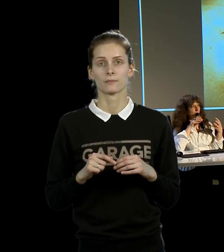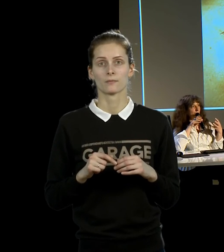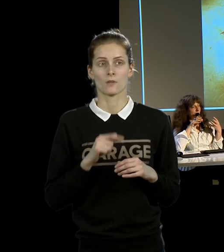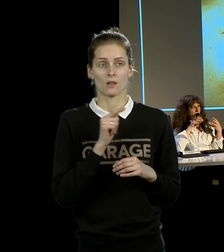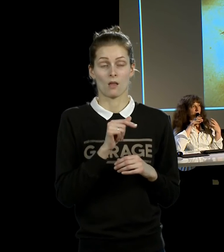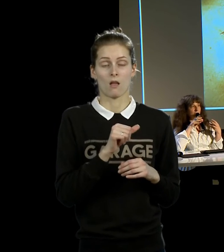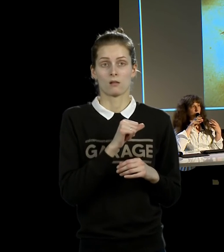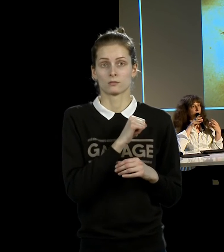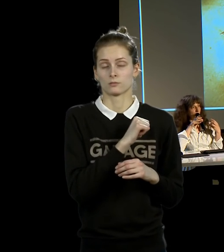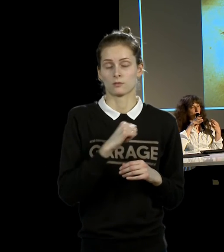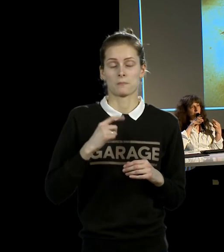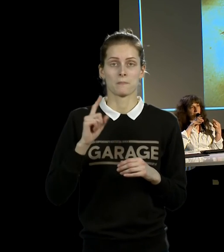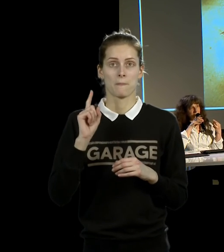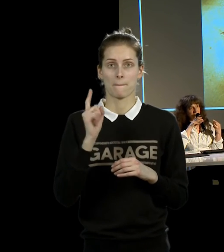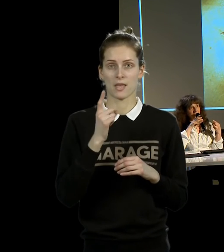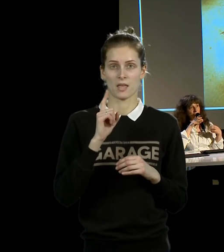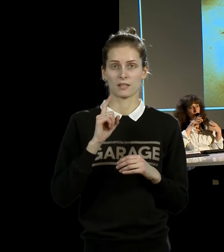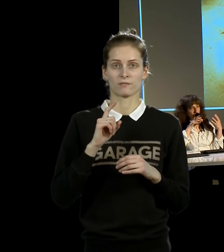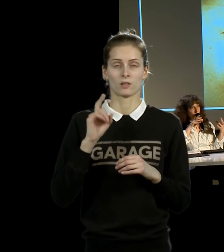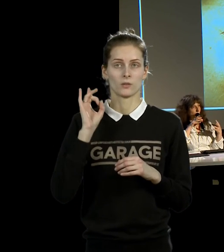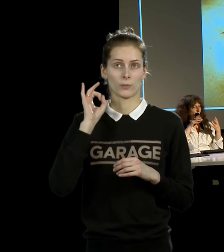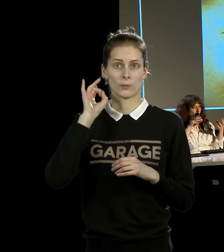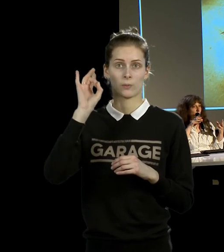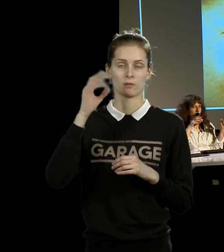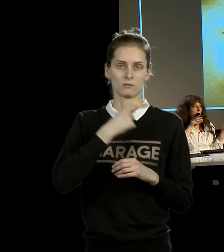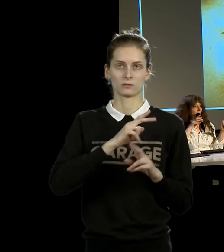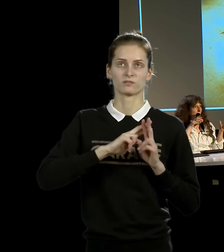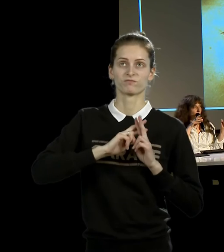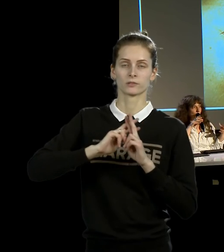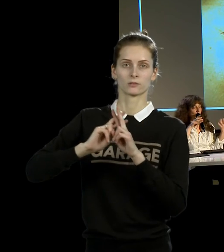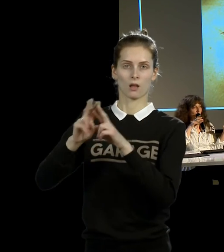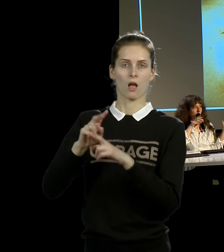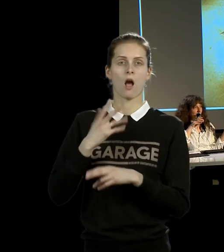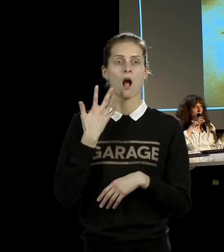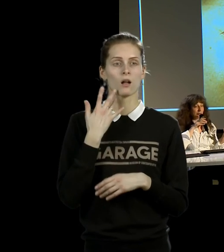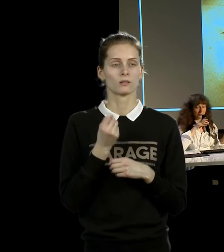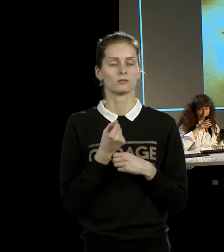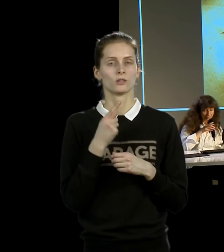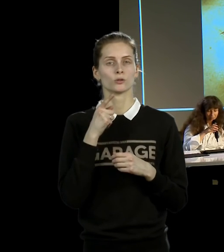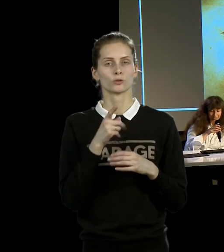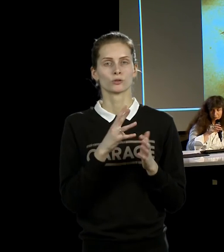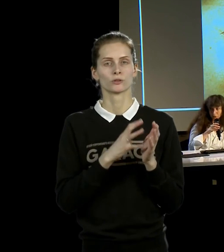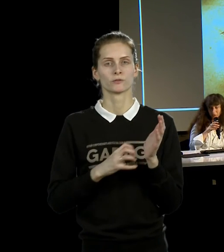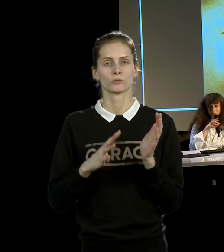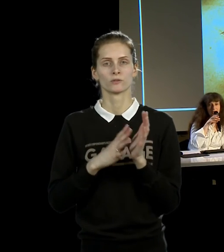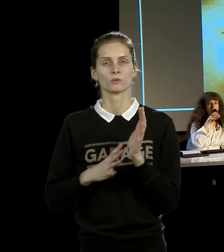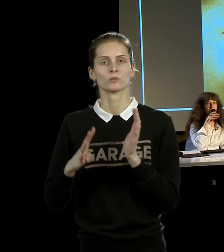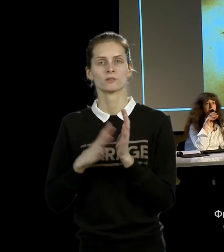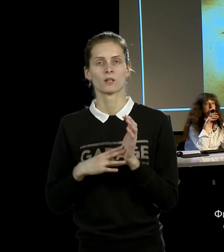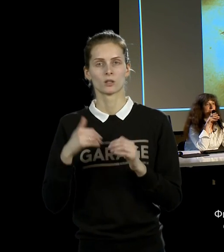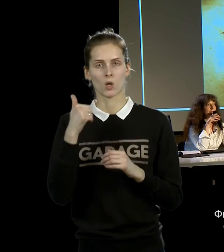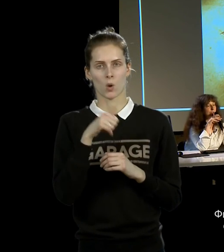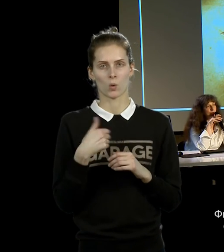суперзвезд современного искусства на тот момент. Суперзвезд с культом личности, который любой звезде сопутствует.